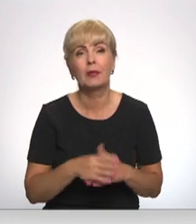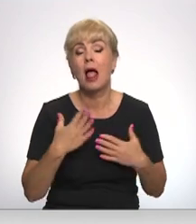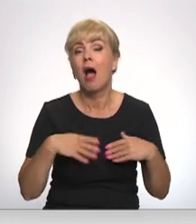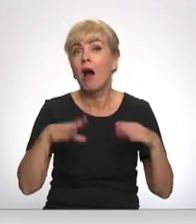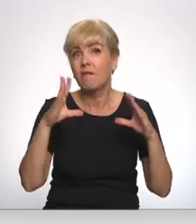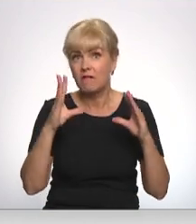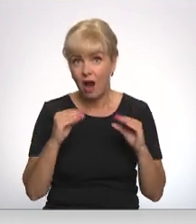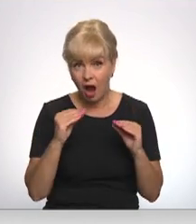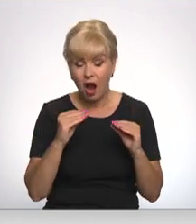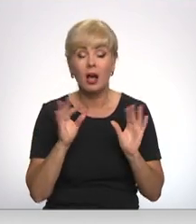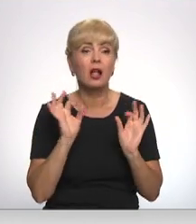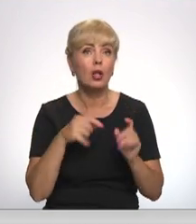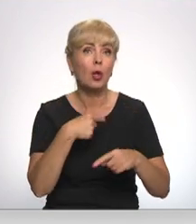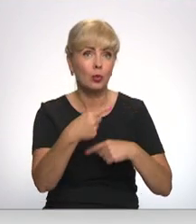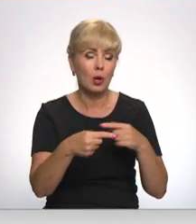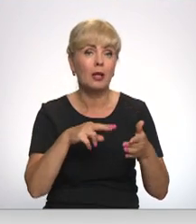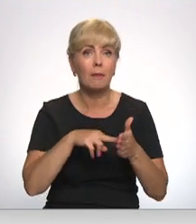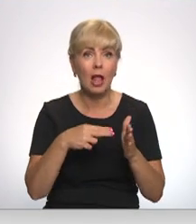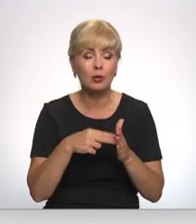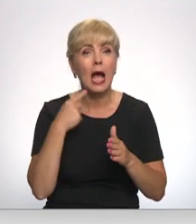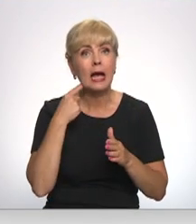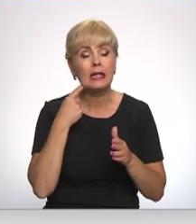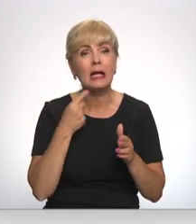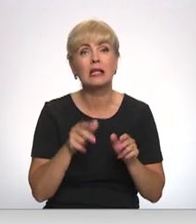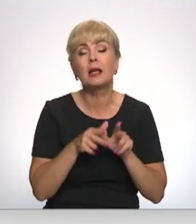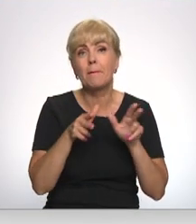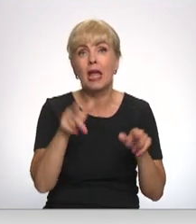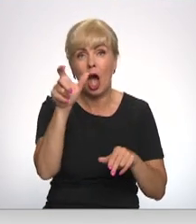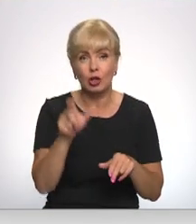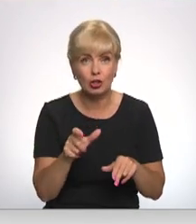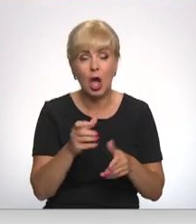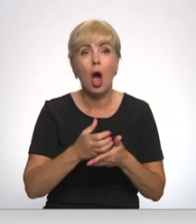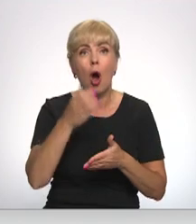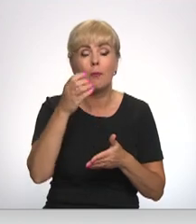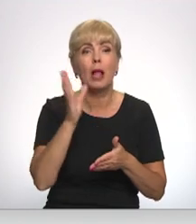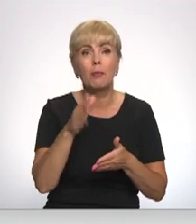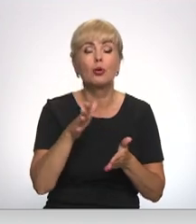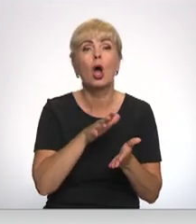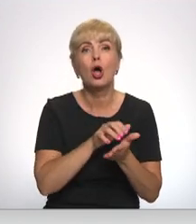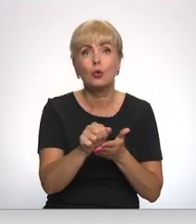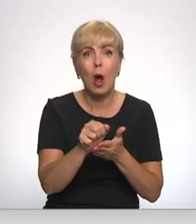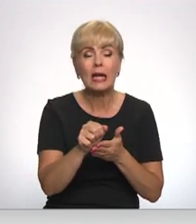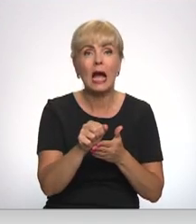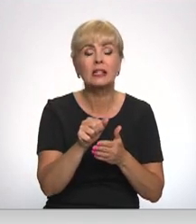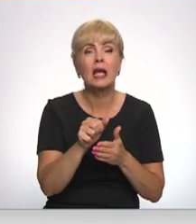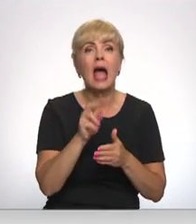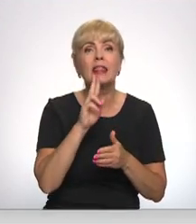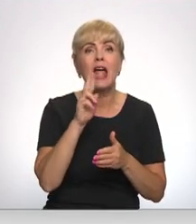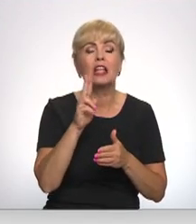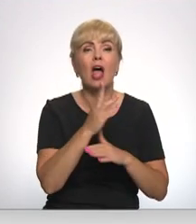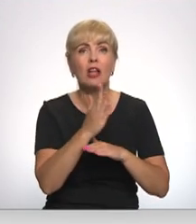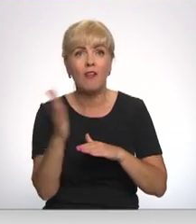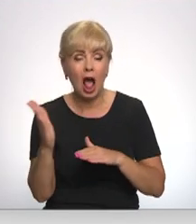Labvakar skatītā, ja viss būtu noritējis pēc plāna, kā teica Rīgas mērs, tad obelisks būtu nojauktas nedēļu vēlāk. Taču jau vakar vakarā ir atklājies, ka to var